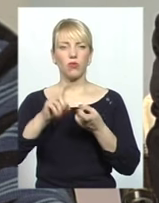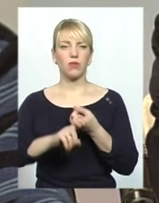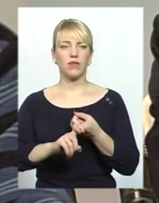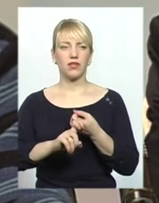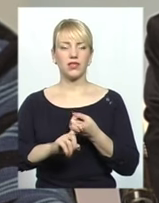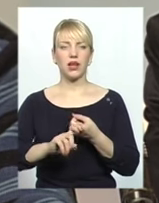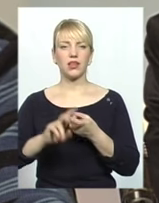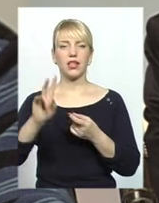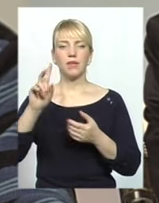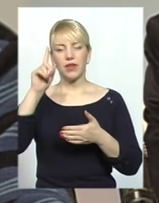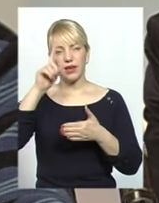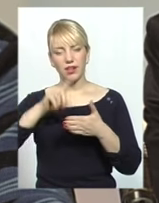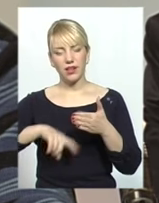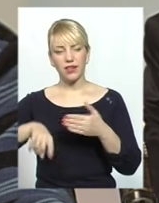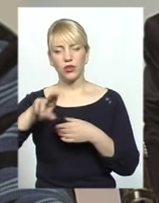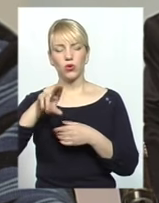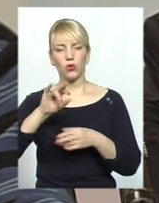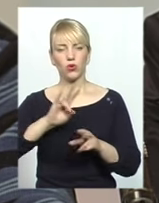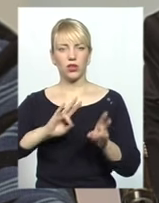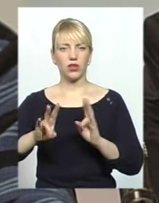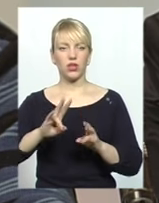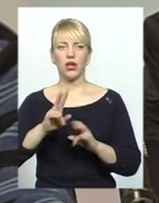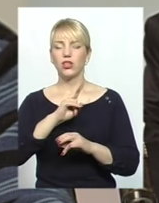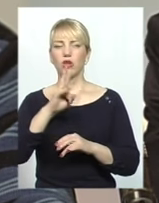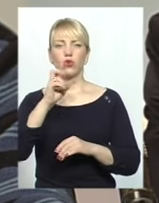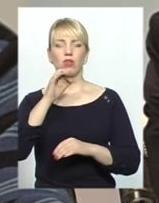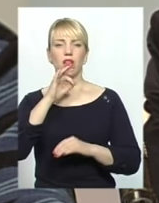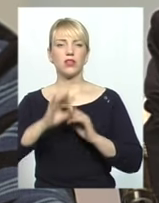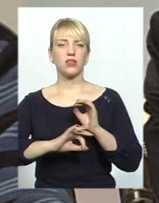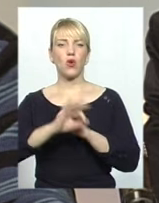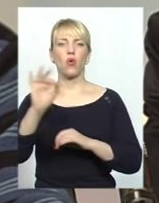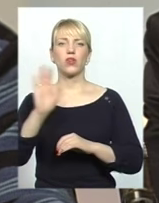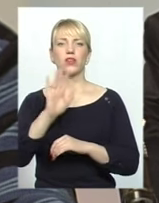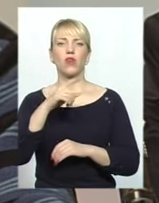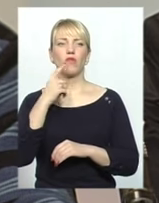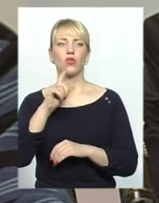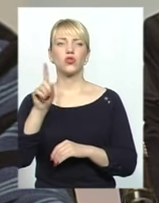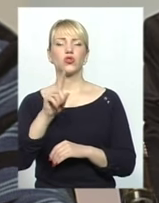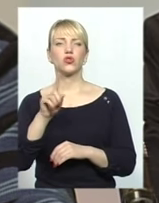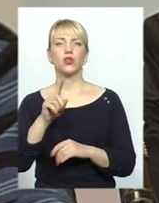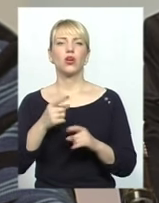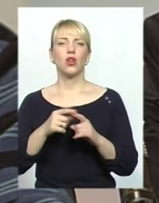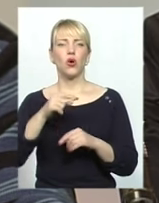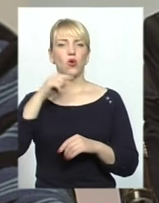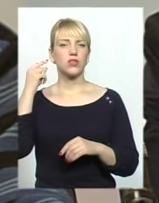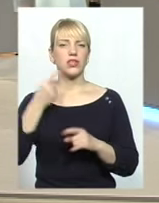релігію до тероризму. Ми ж не кажемо на Сході, ніхто ж не говорить, що росіяни – це християнський тероризм.